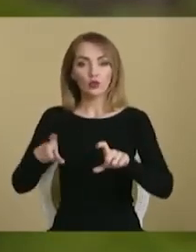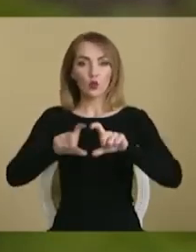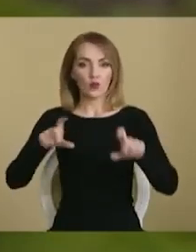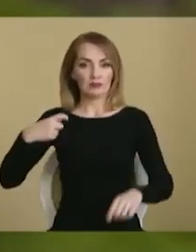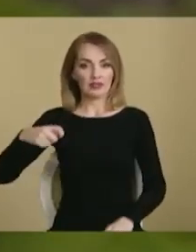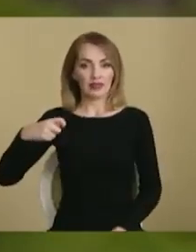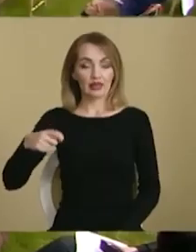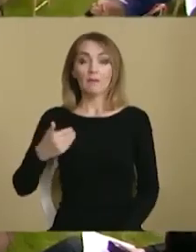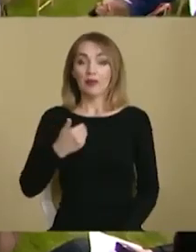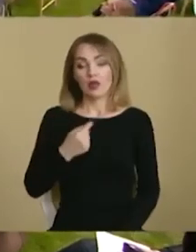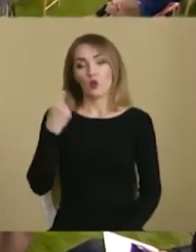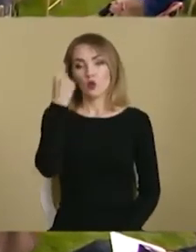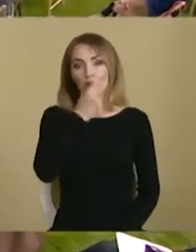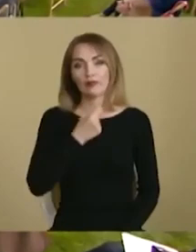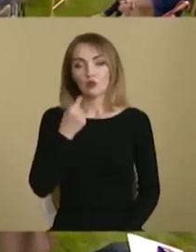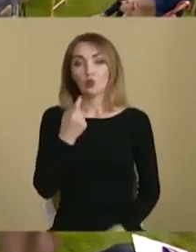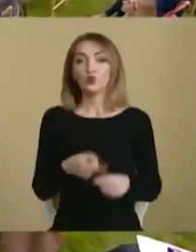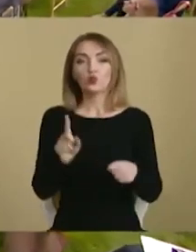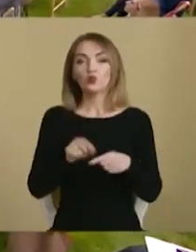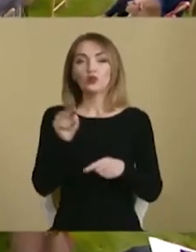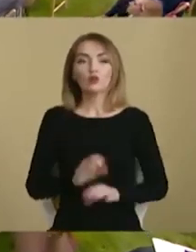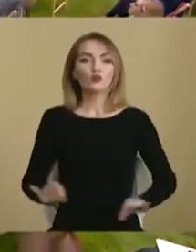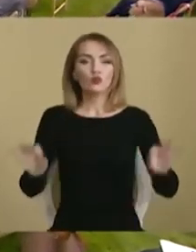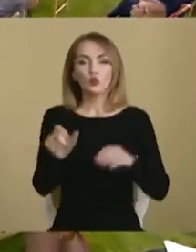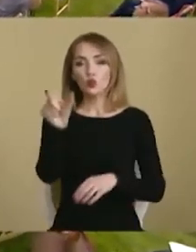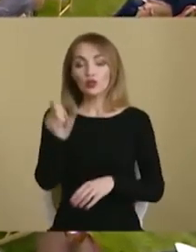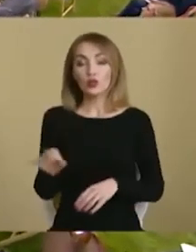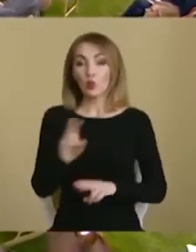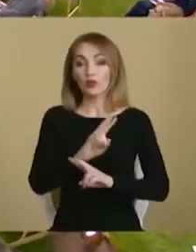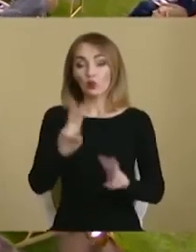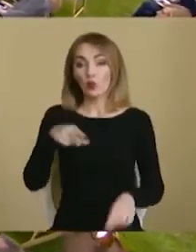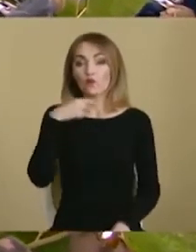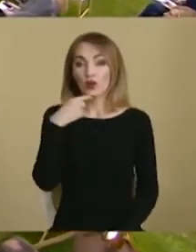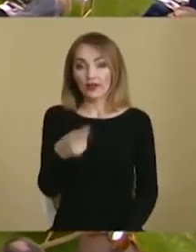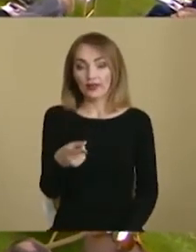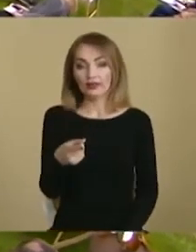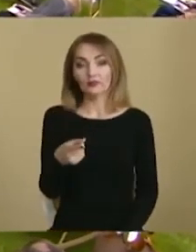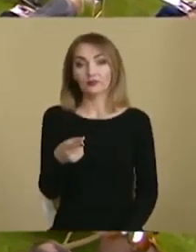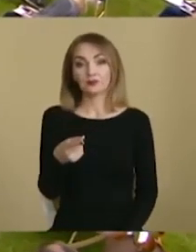президента. І мене особисто. Тому там жодної людини, про кого говорили,